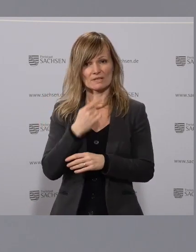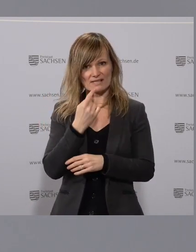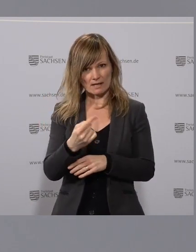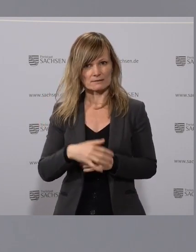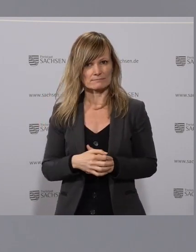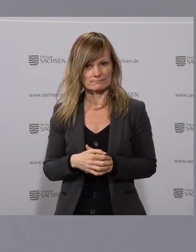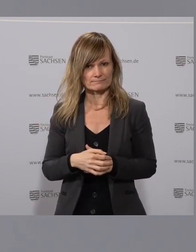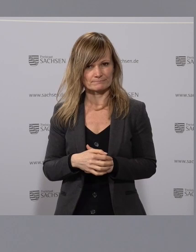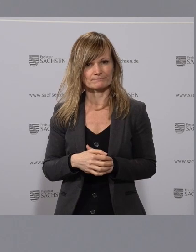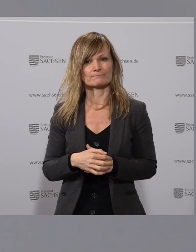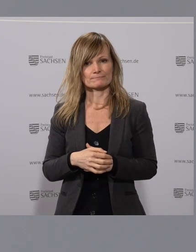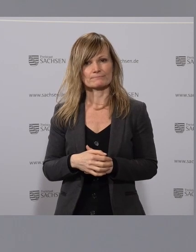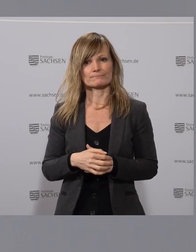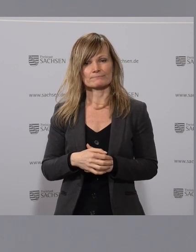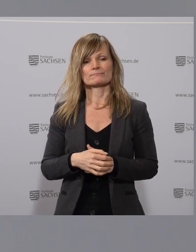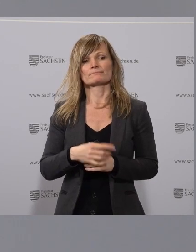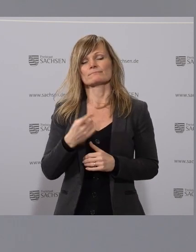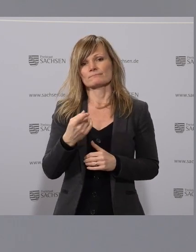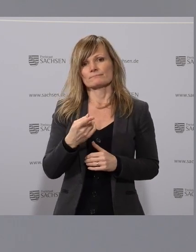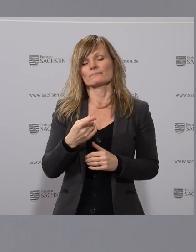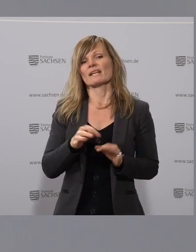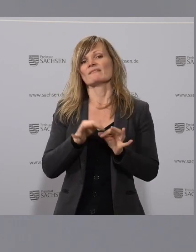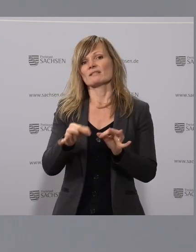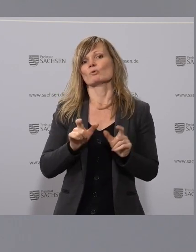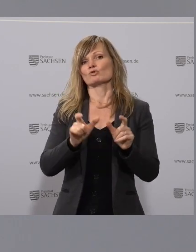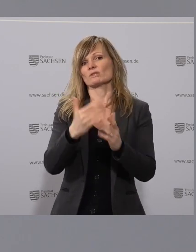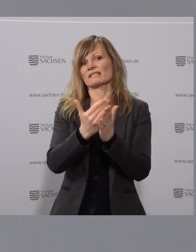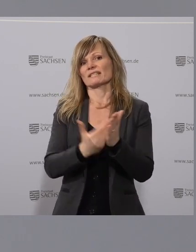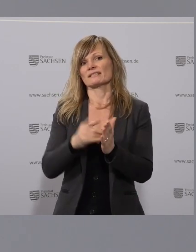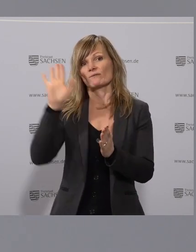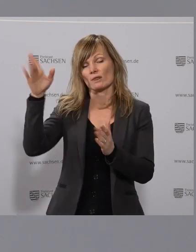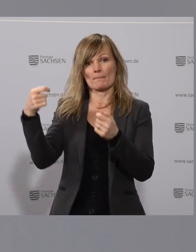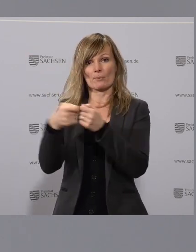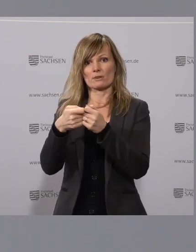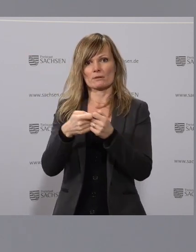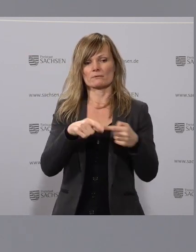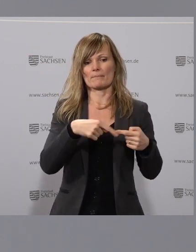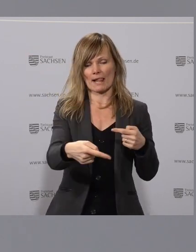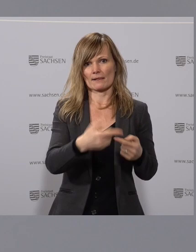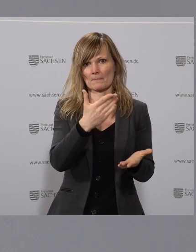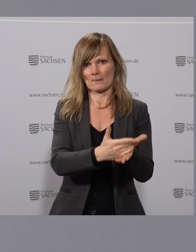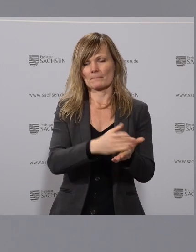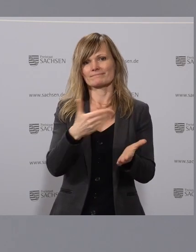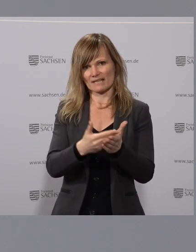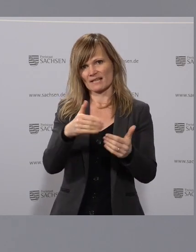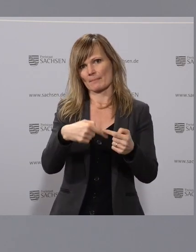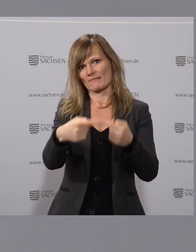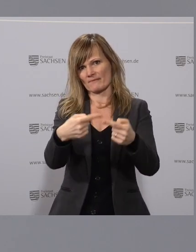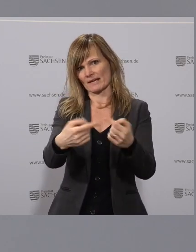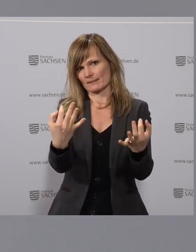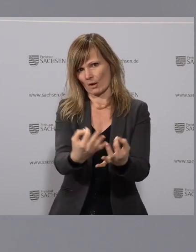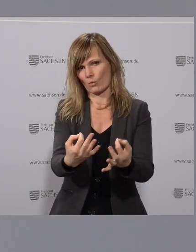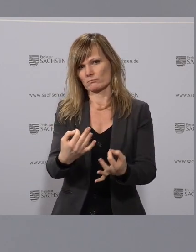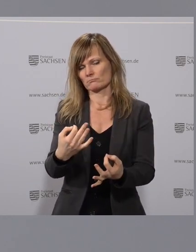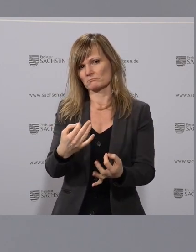dafür ist das Auslaufen der Rechtsgrundlage, was das Infektionsschutzgesetz des Bundes ist. Wie es danach weitergeht, werden wir sehen. Wir